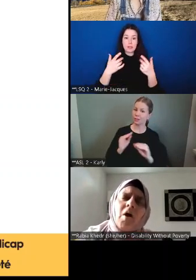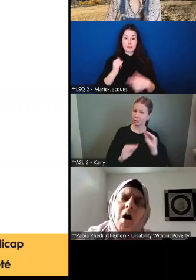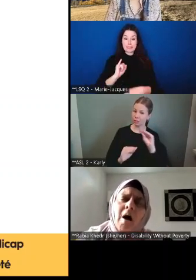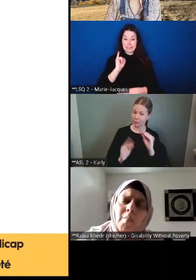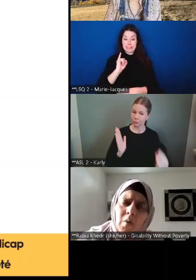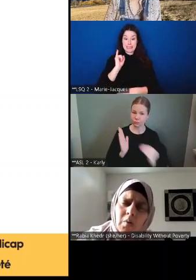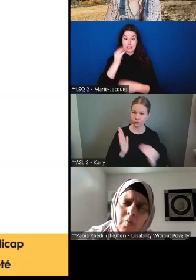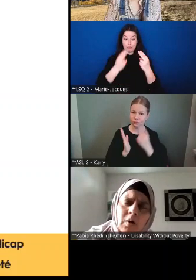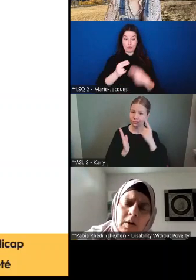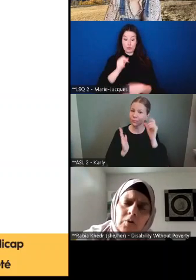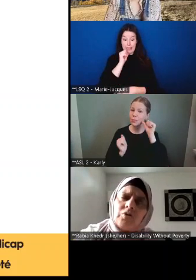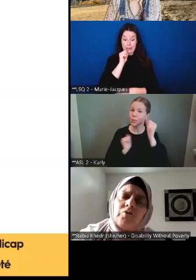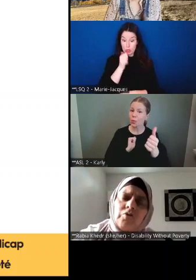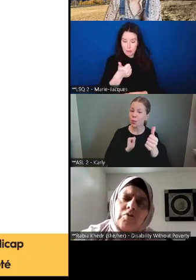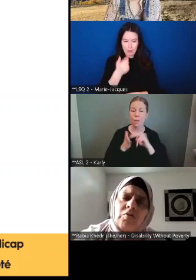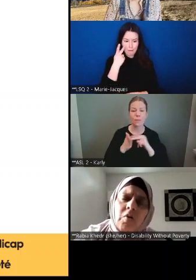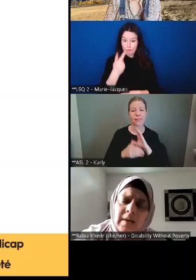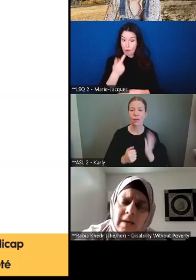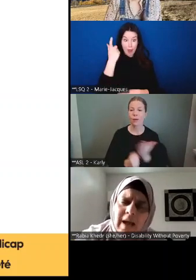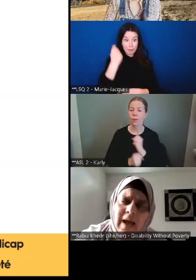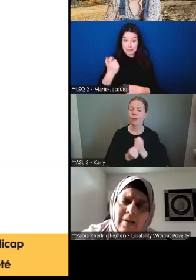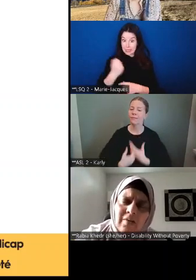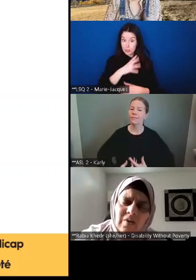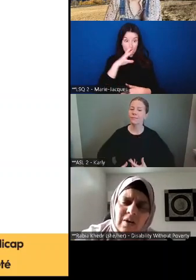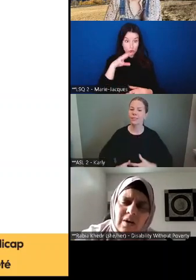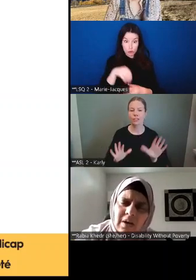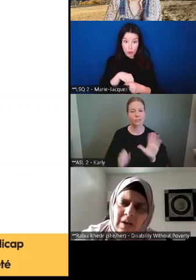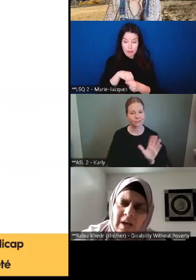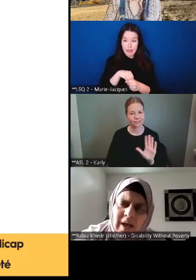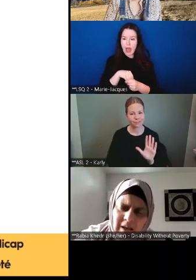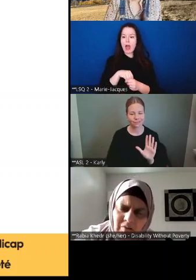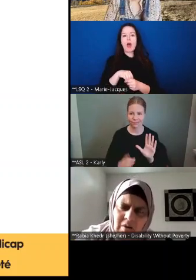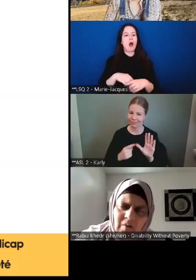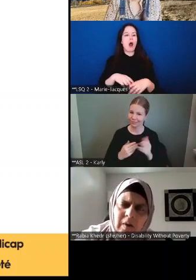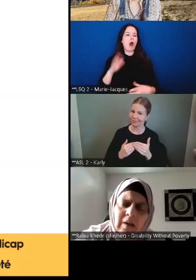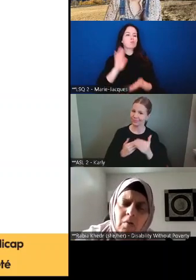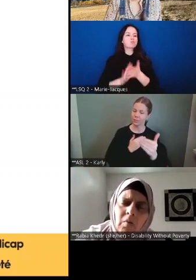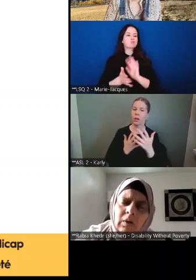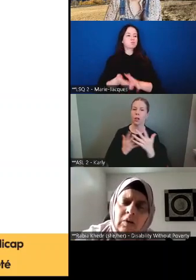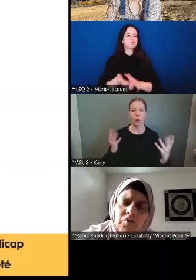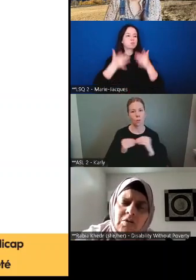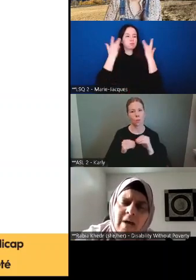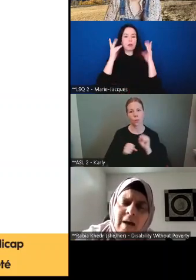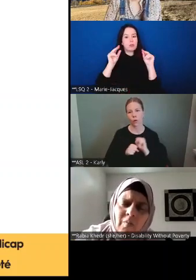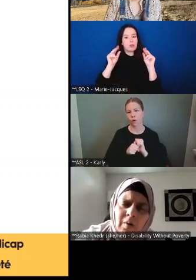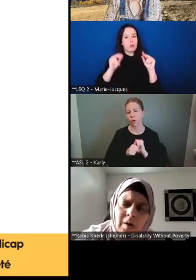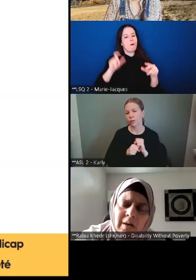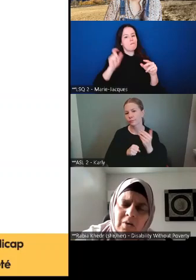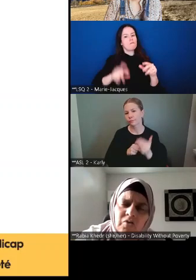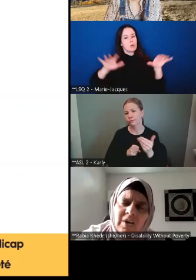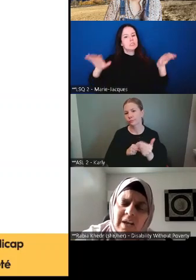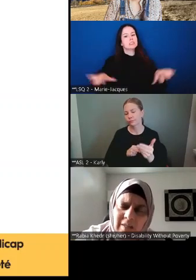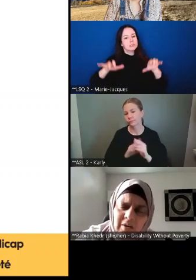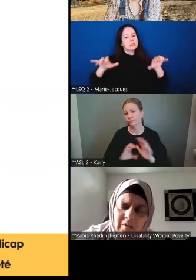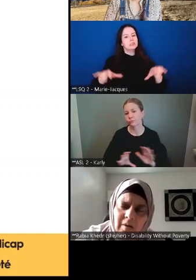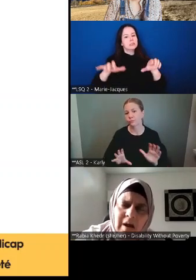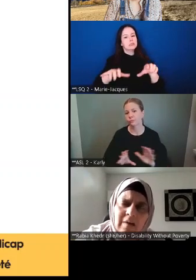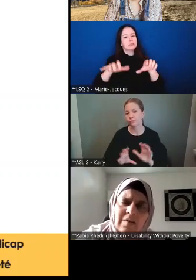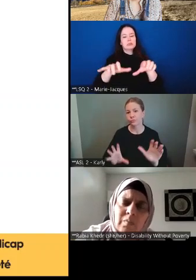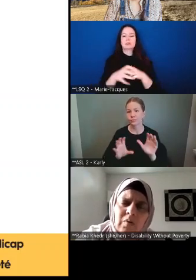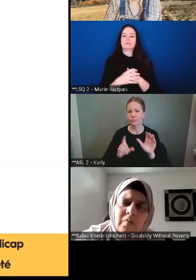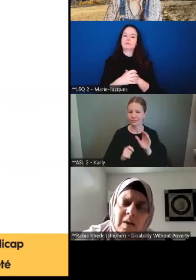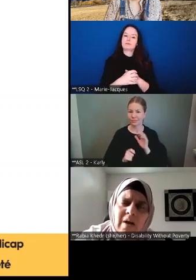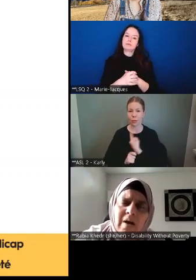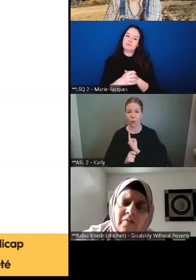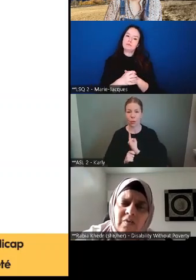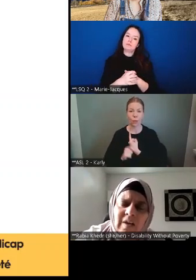que la prestation n'est pas inclue, ça ne veut pas dire que nous avons fini de travailler. Il reste encore beaucoup de travail à faire. Et nous pouvons